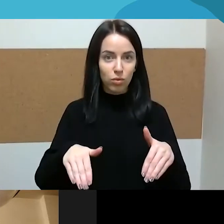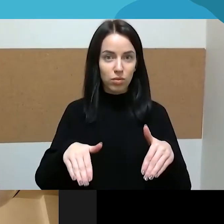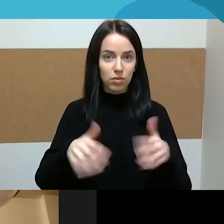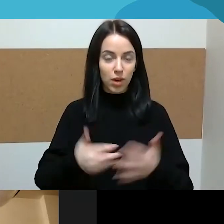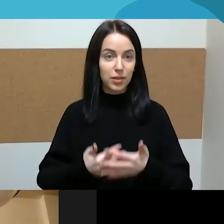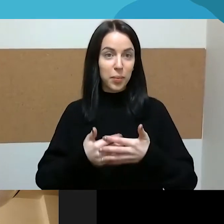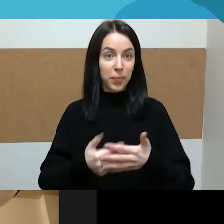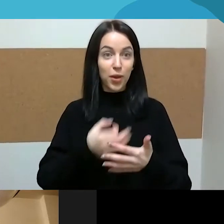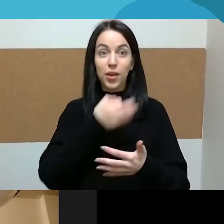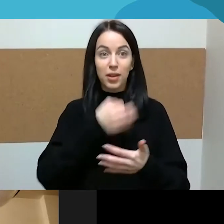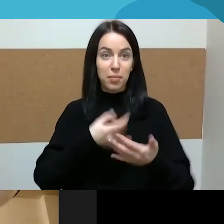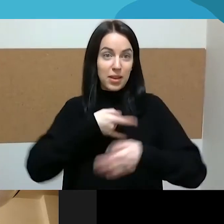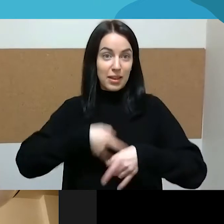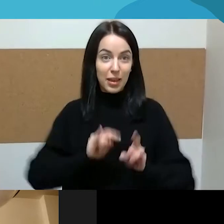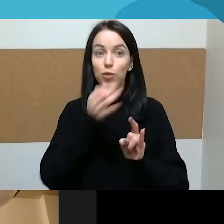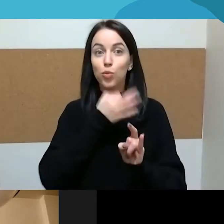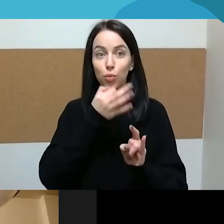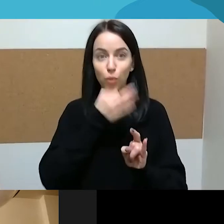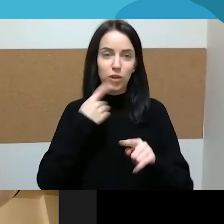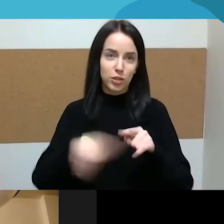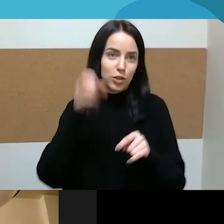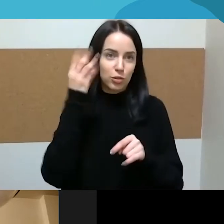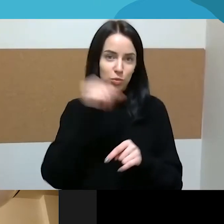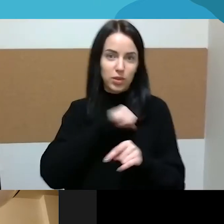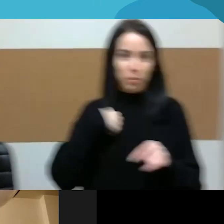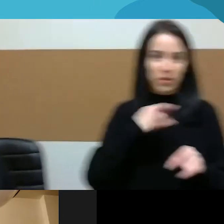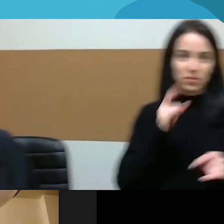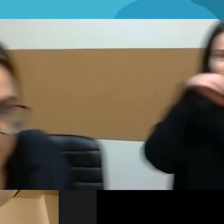reikia užsimti priežiūrą ir įsitraukti į vaikų gyvenimą?